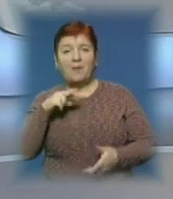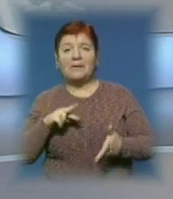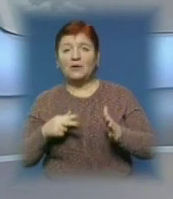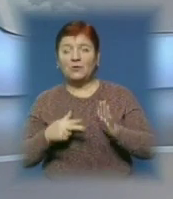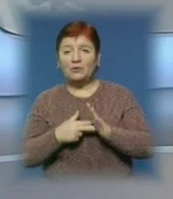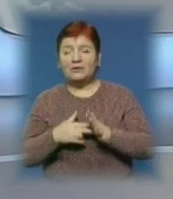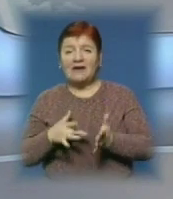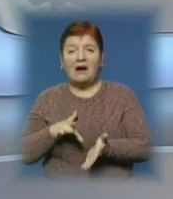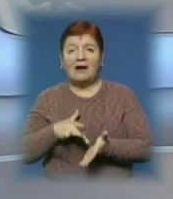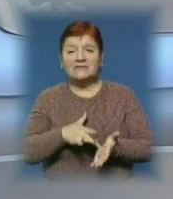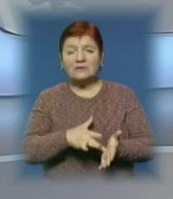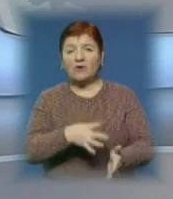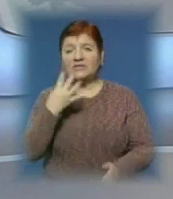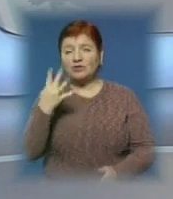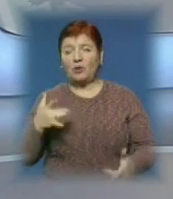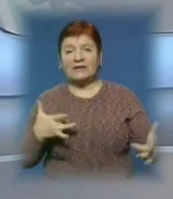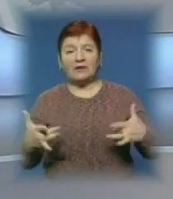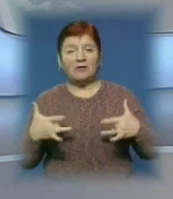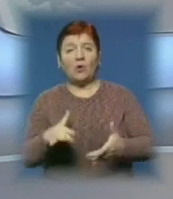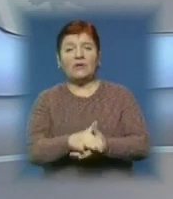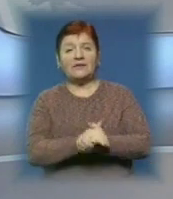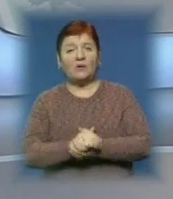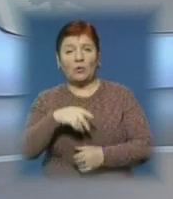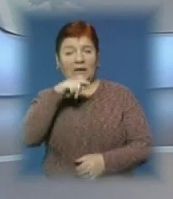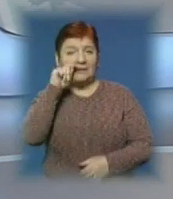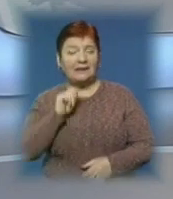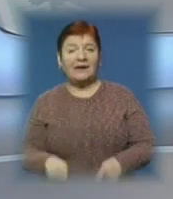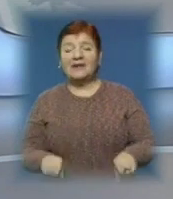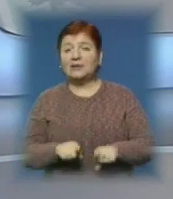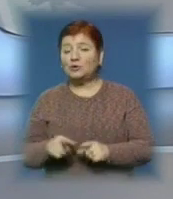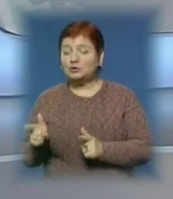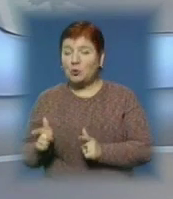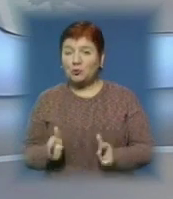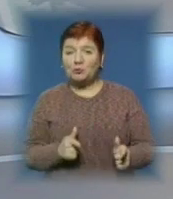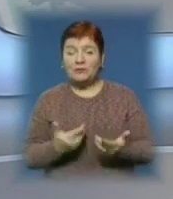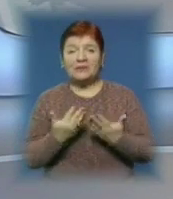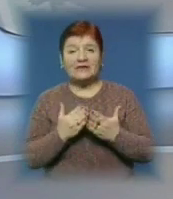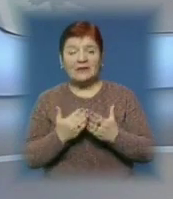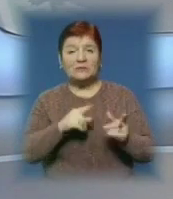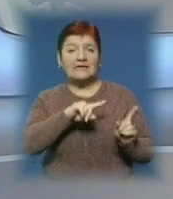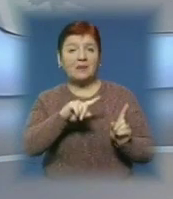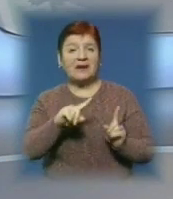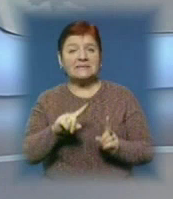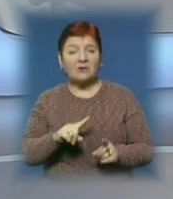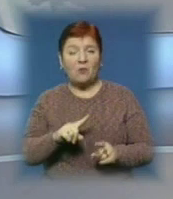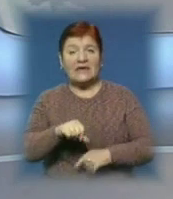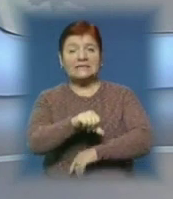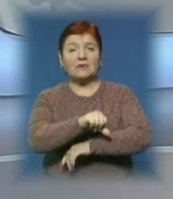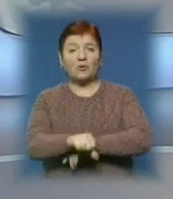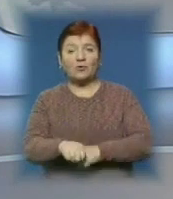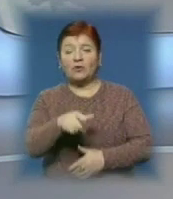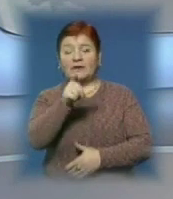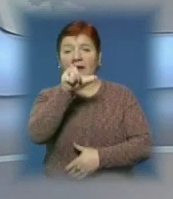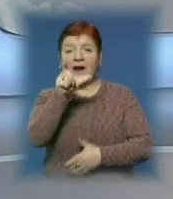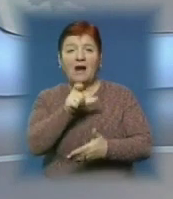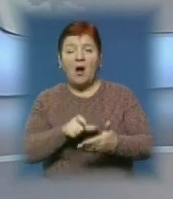гастролі чотирьох провідних театральних колективів України. А також готують до друку збірку творів закарпатських та закордонних поетів.